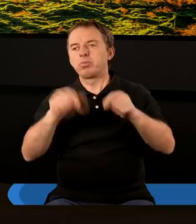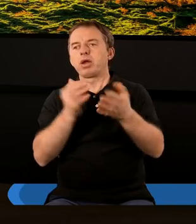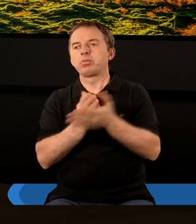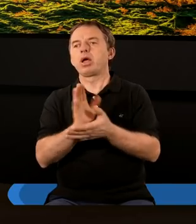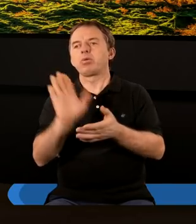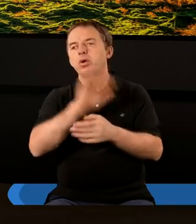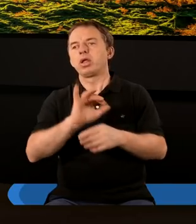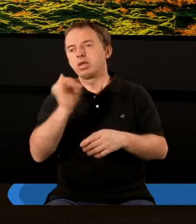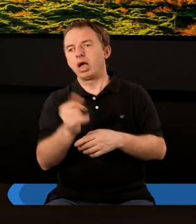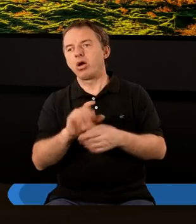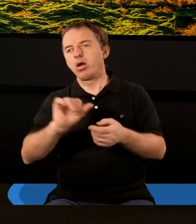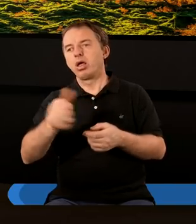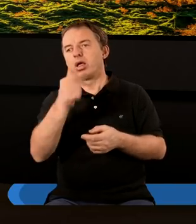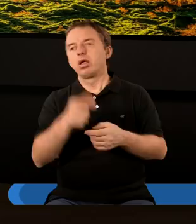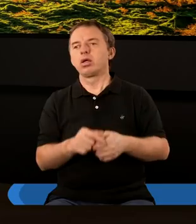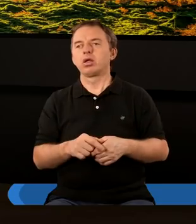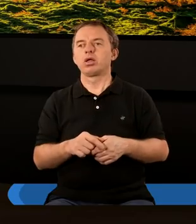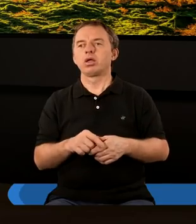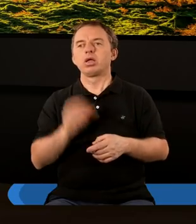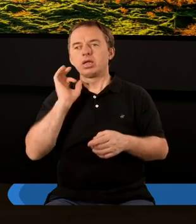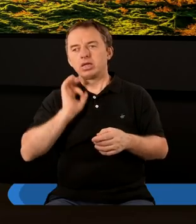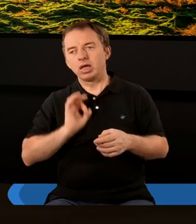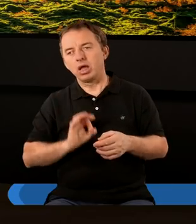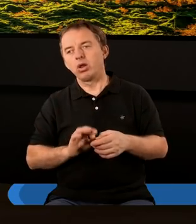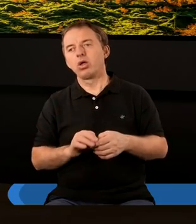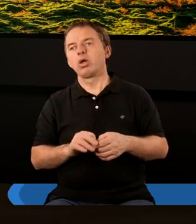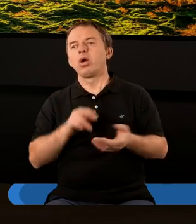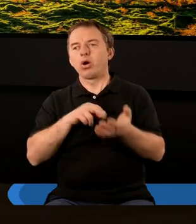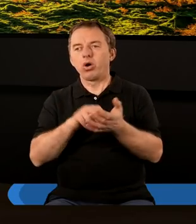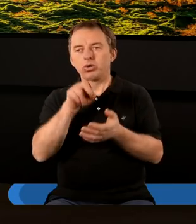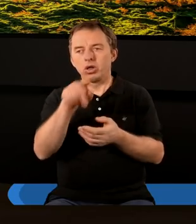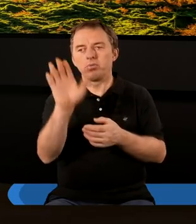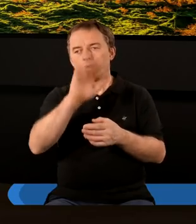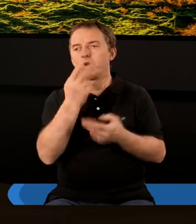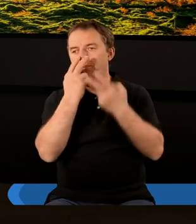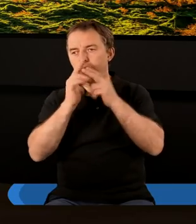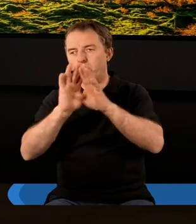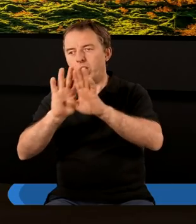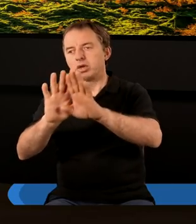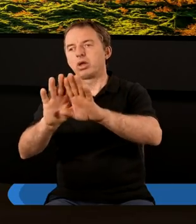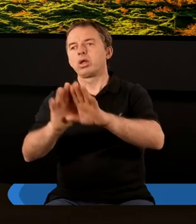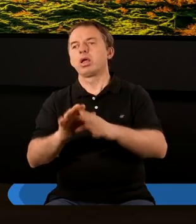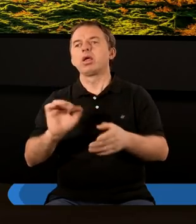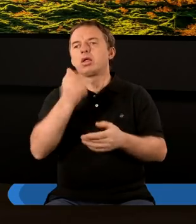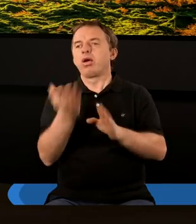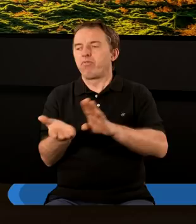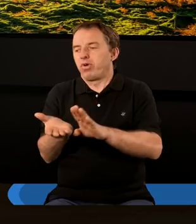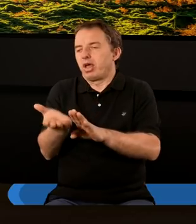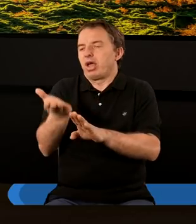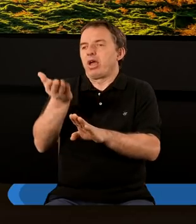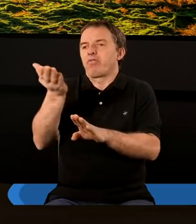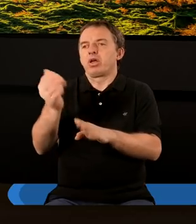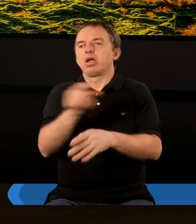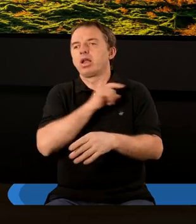przez Boga, jako pewien sensie, też jako symbol, prawda. Natomiast chodzi o to, że Pan Bóg pokazuje, że jednak wywysza